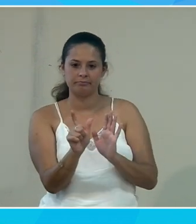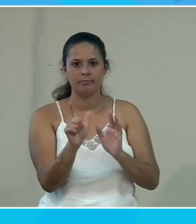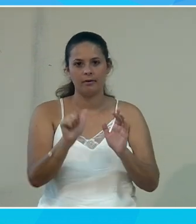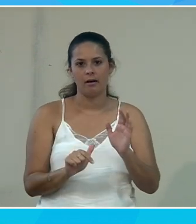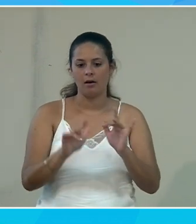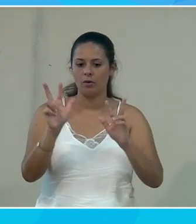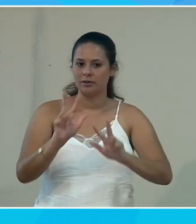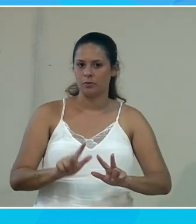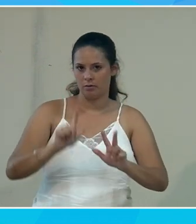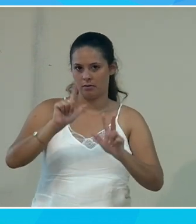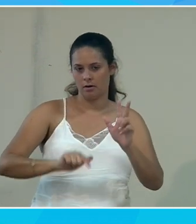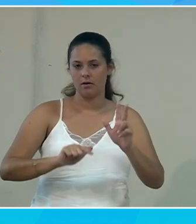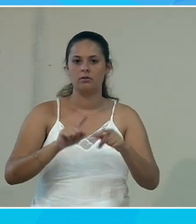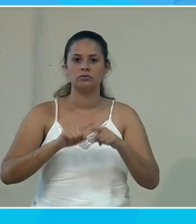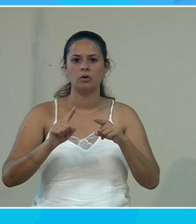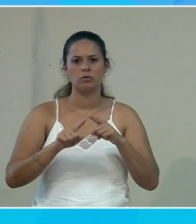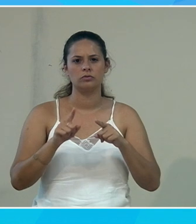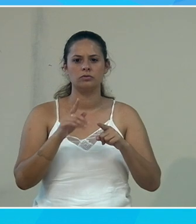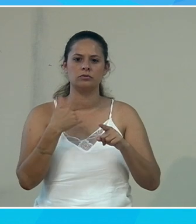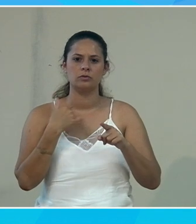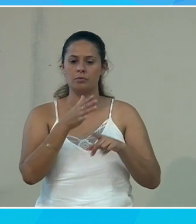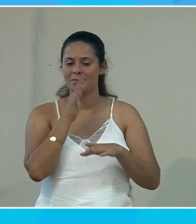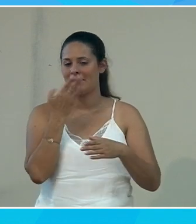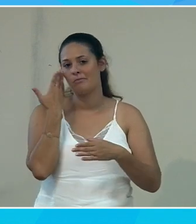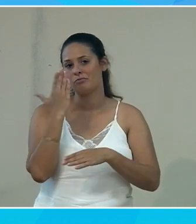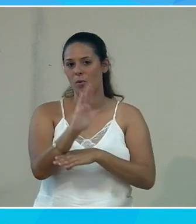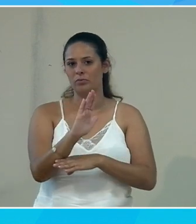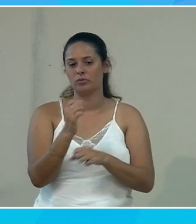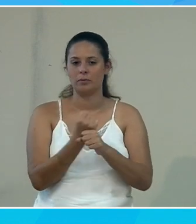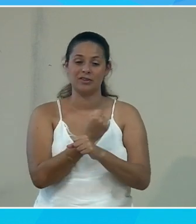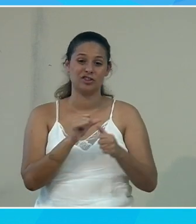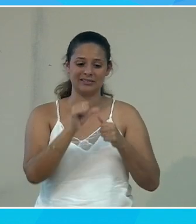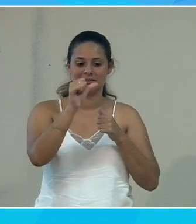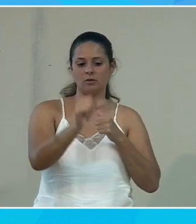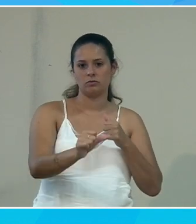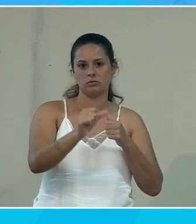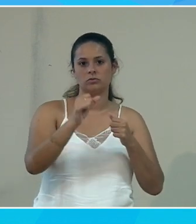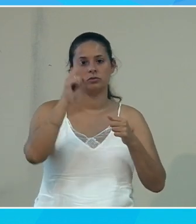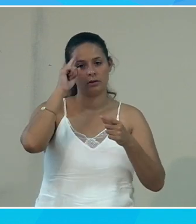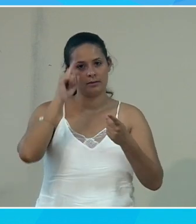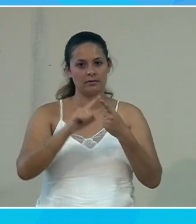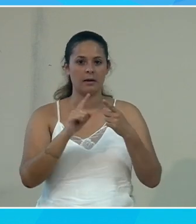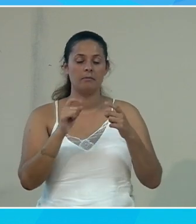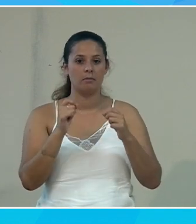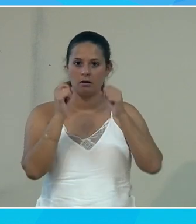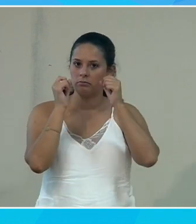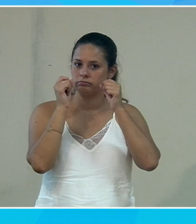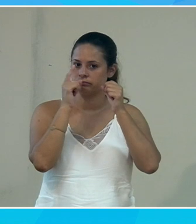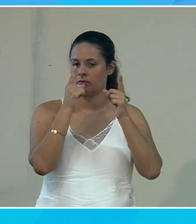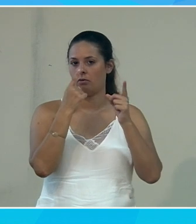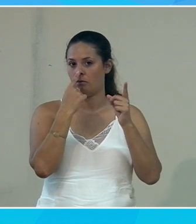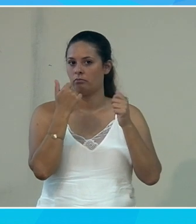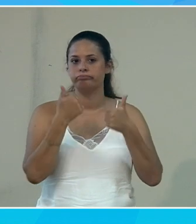ordinateur. Et il y a quelque chose que je ne vais pas pouvoir vous montrer à distance mais qui est généralement assez bluffant, c'est que sur un